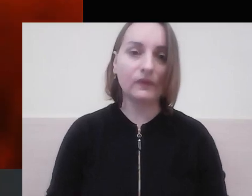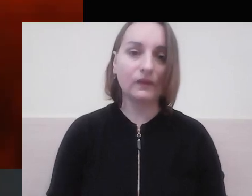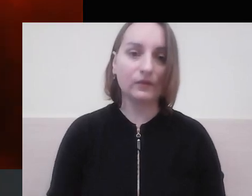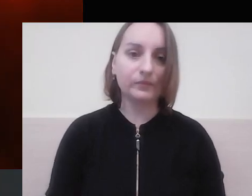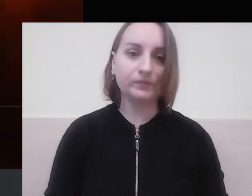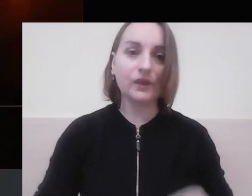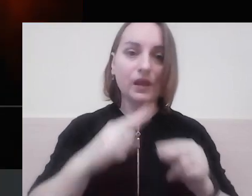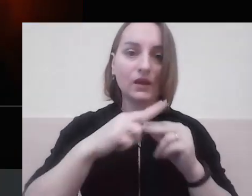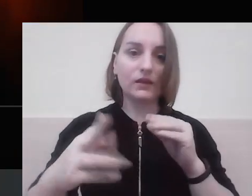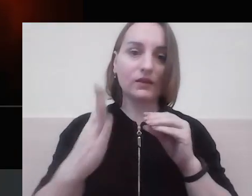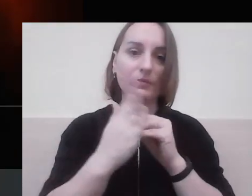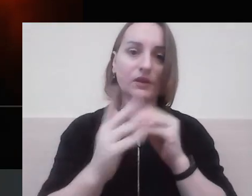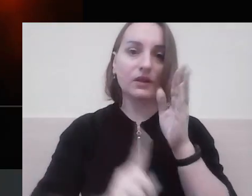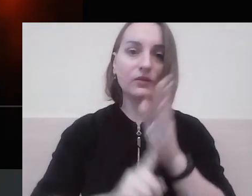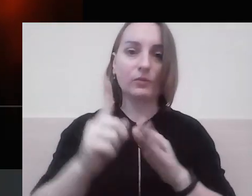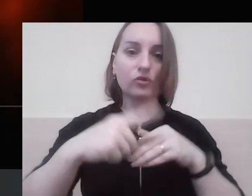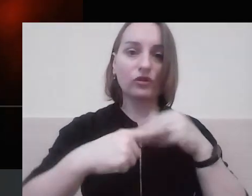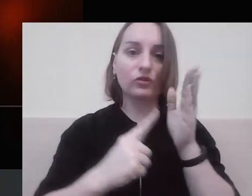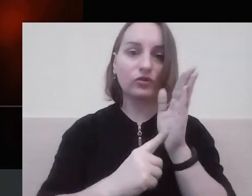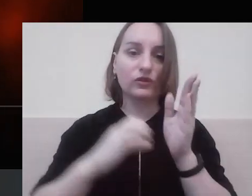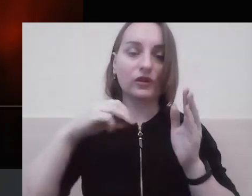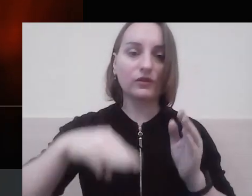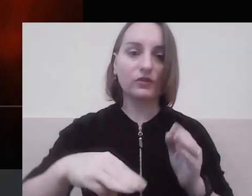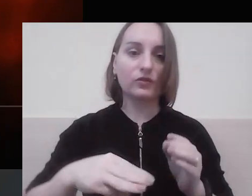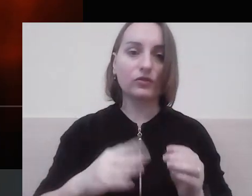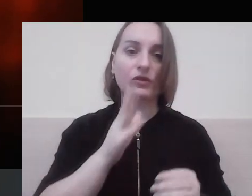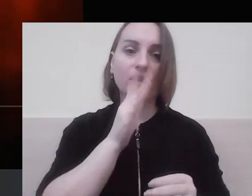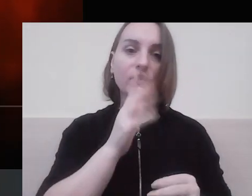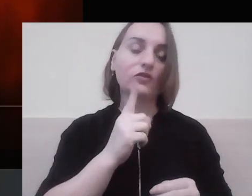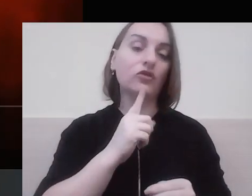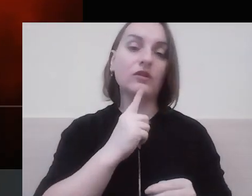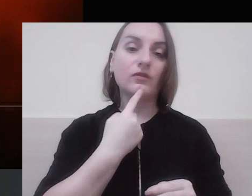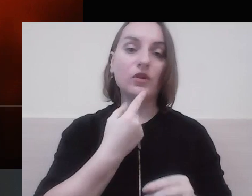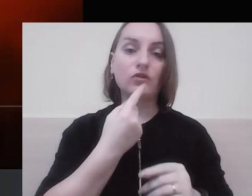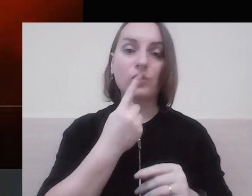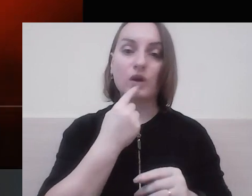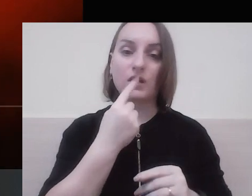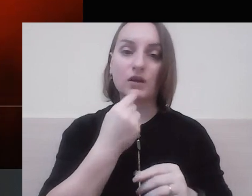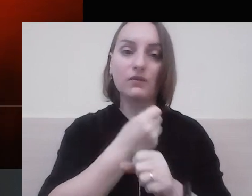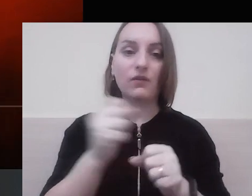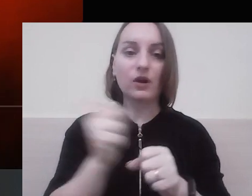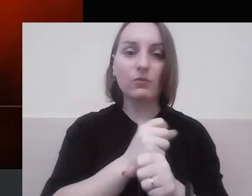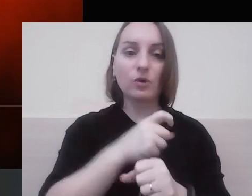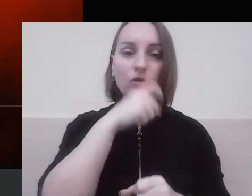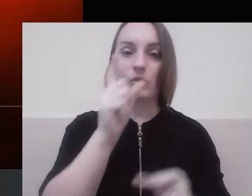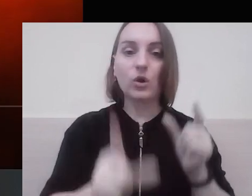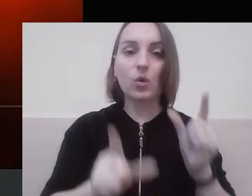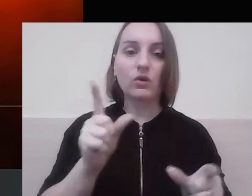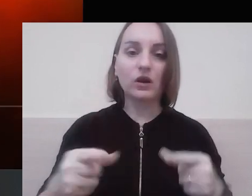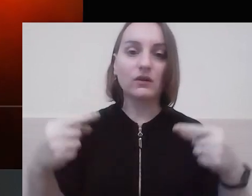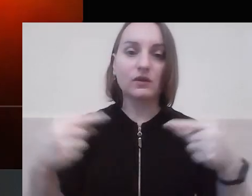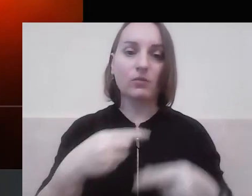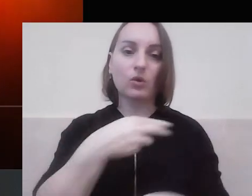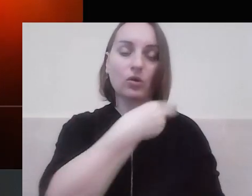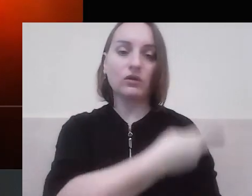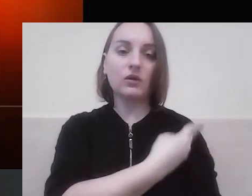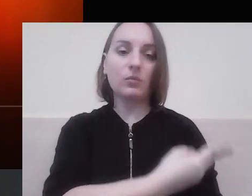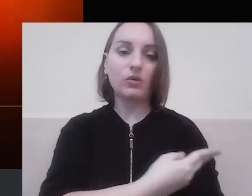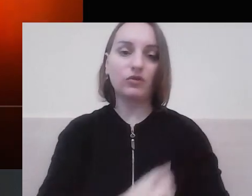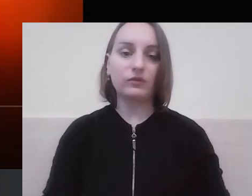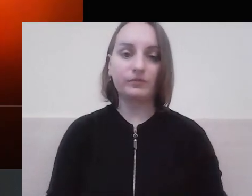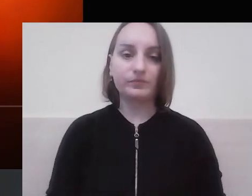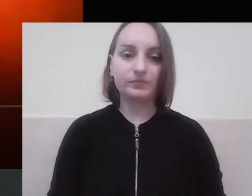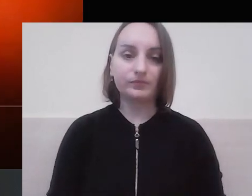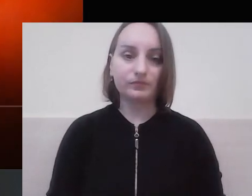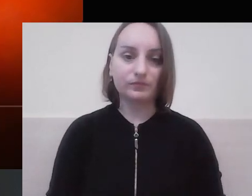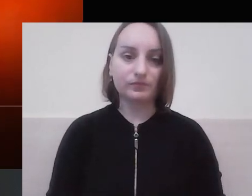Кінець 15-го, початок 16-го століття – час тяжкої кровопролитної боротьби українського народу проти